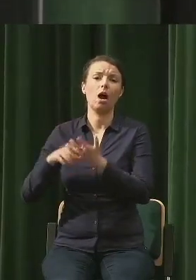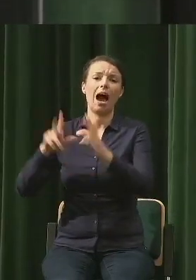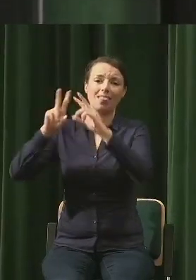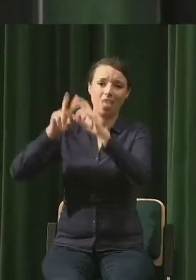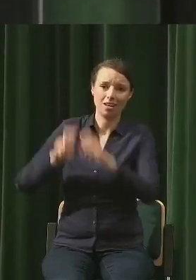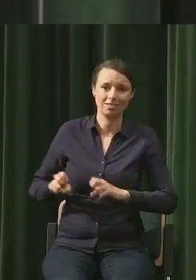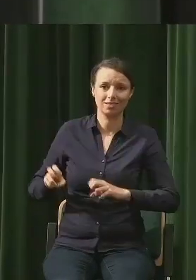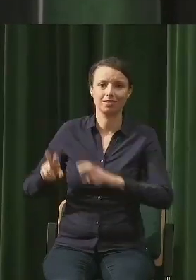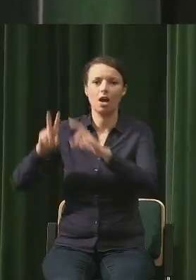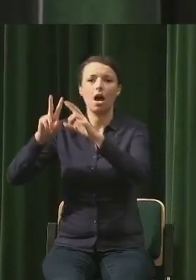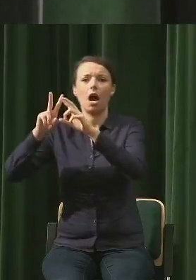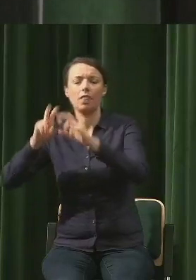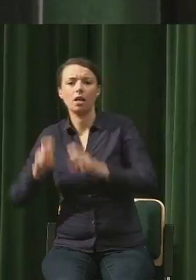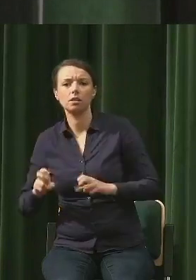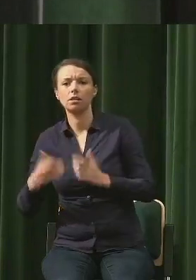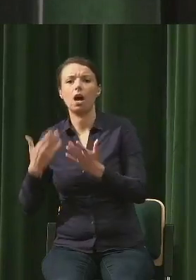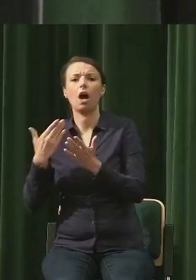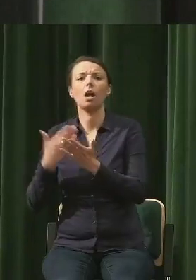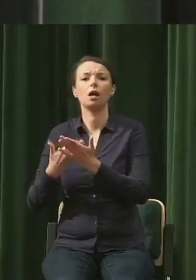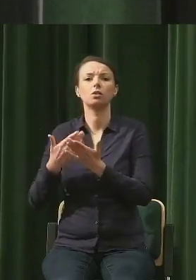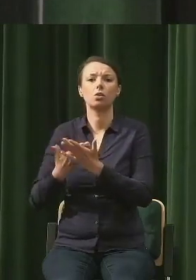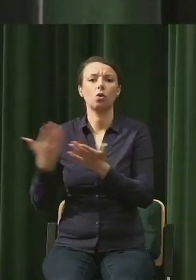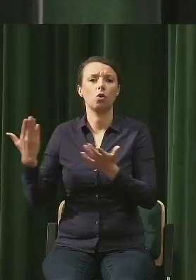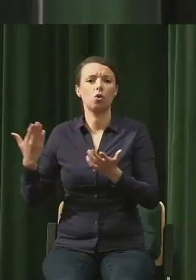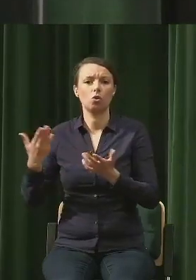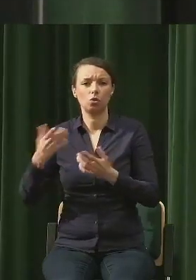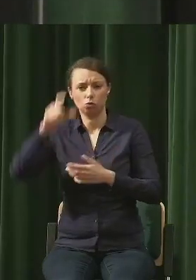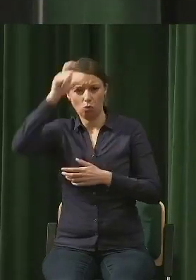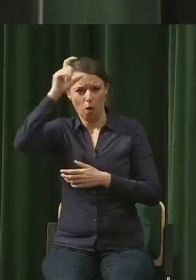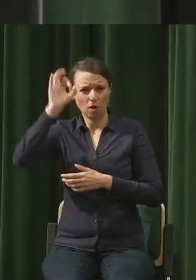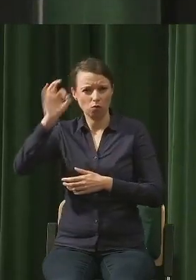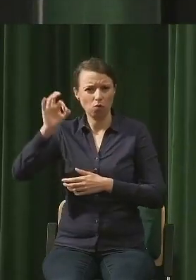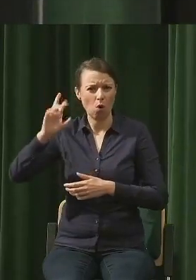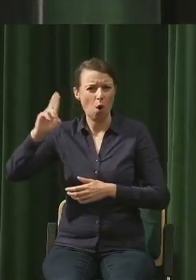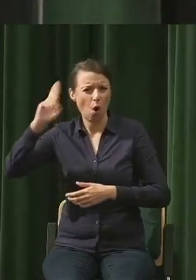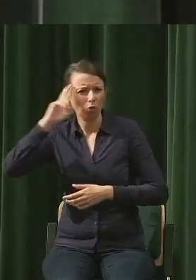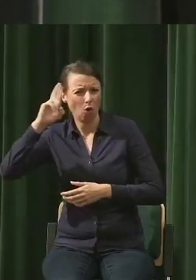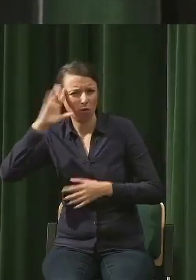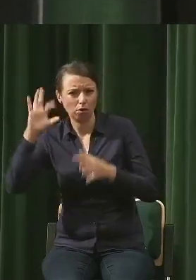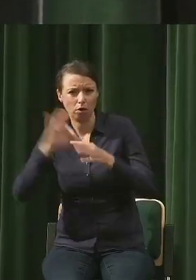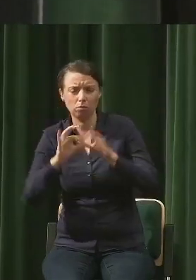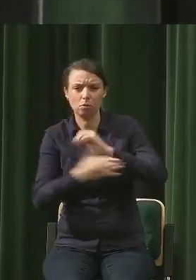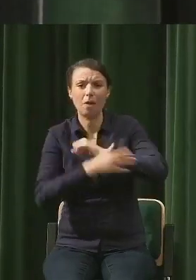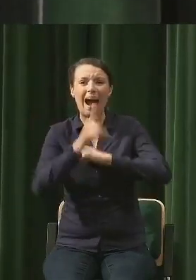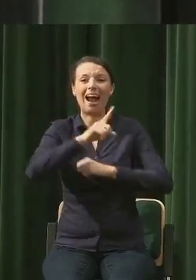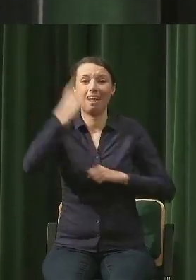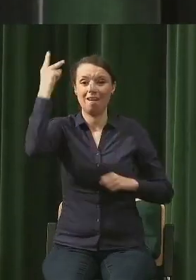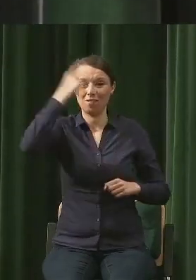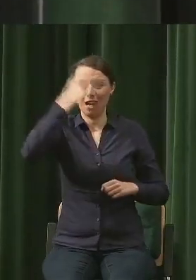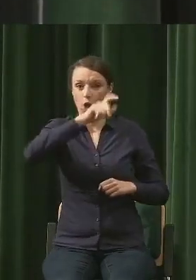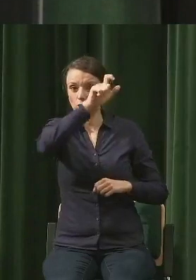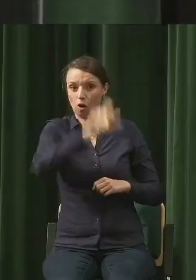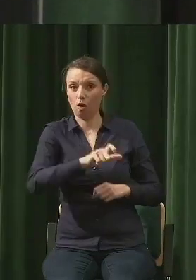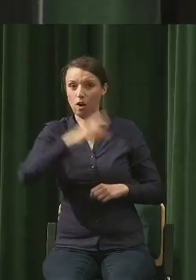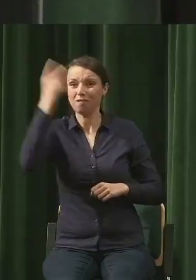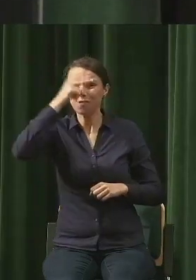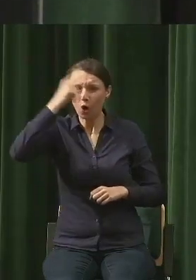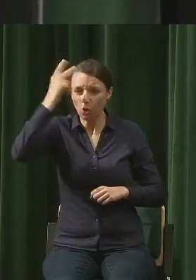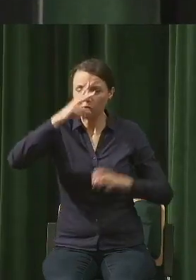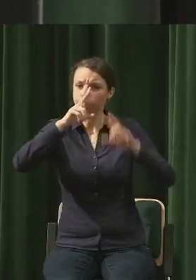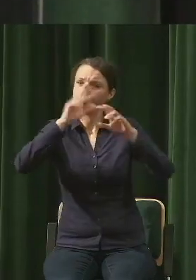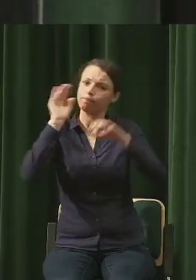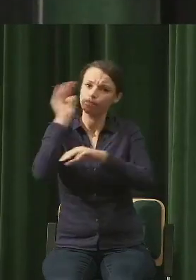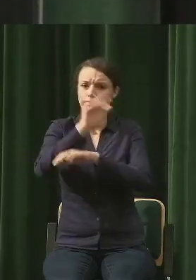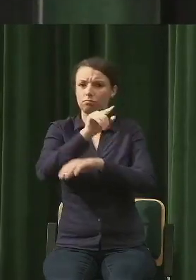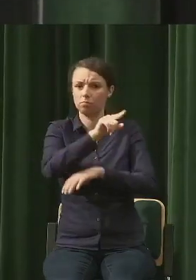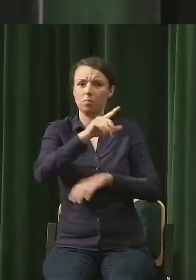racjonalność człowieka nie jest tak prosta, jak filozoficznie, jeszcze raz podkreślam, filozoficznie zakładał Adam Smith. To